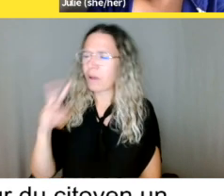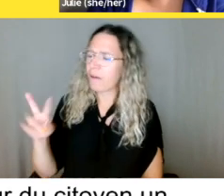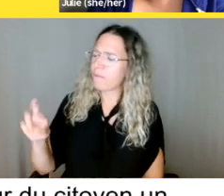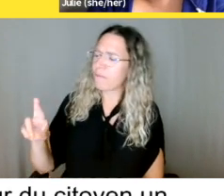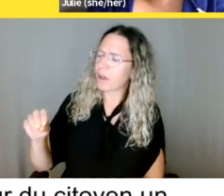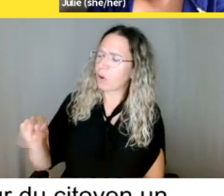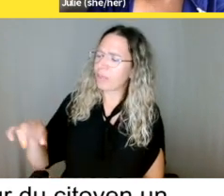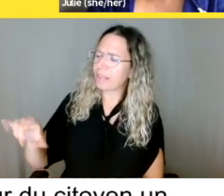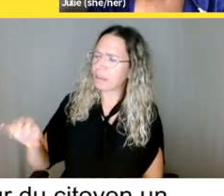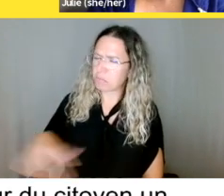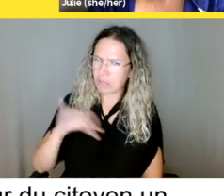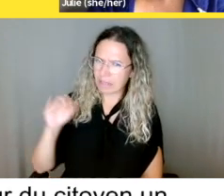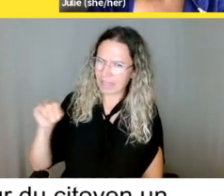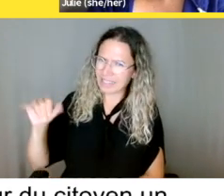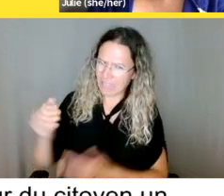déposent des plaintes?